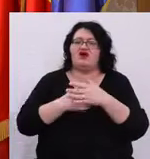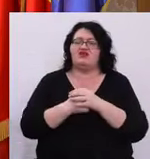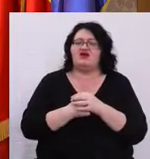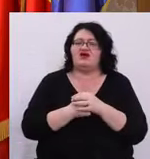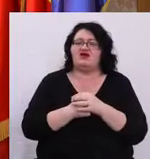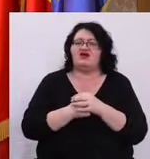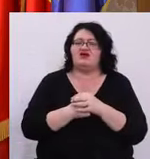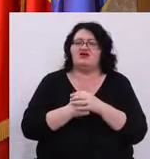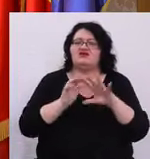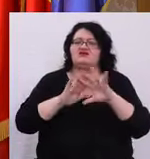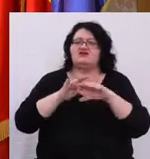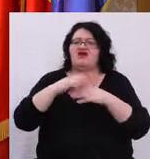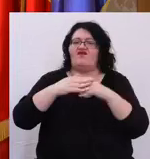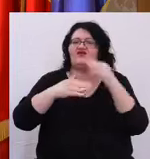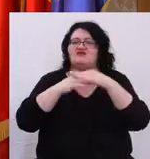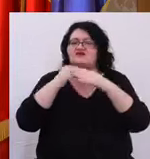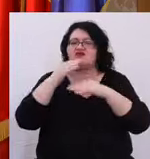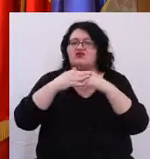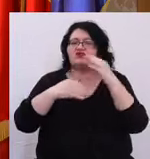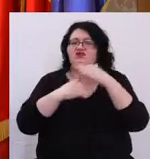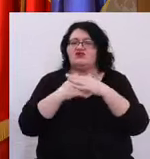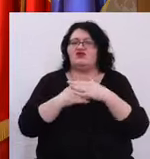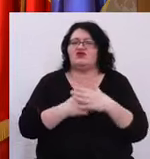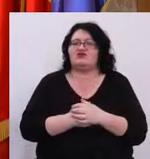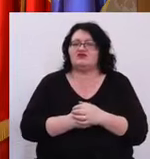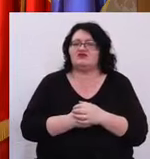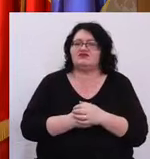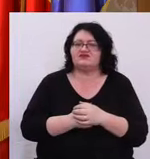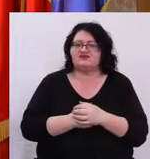ziduri ferme